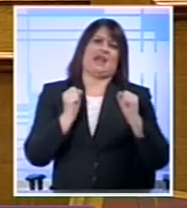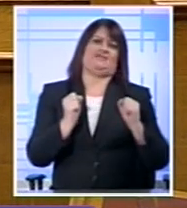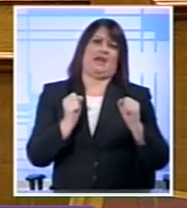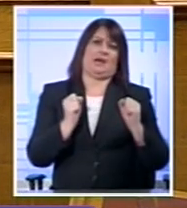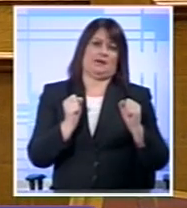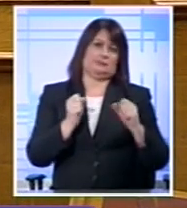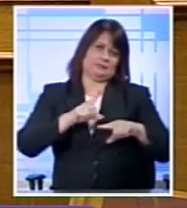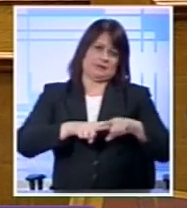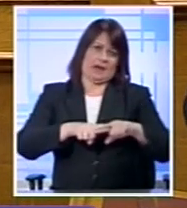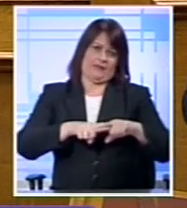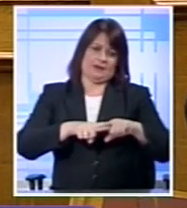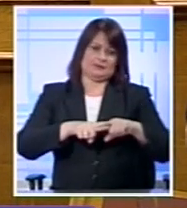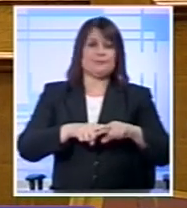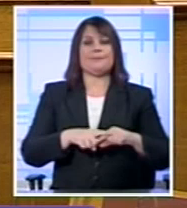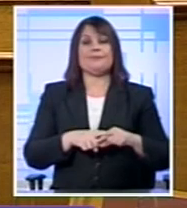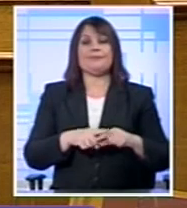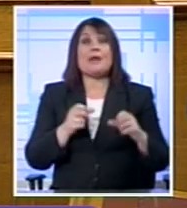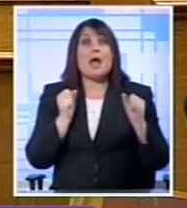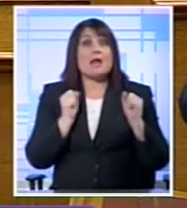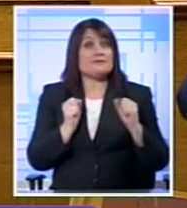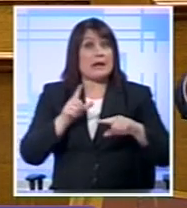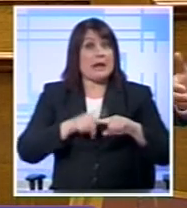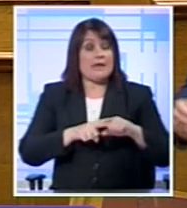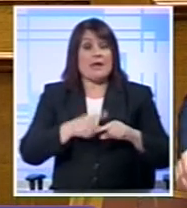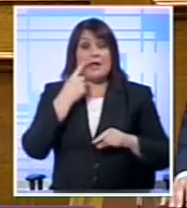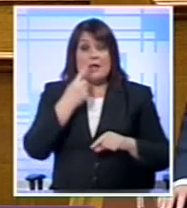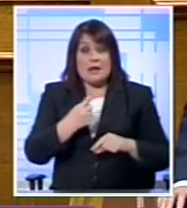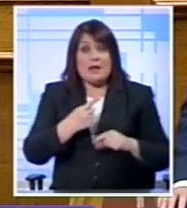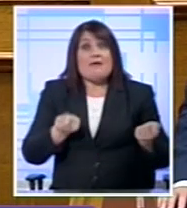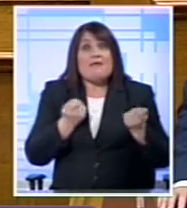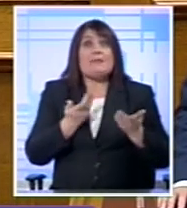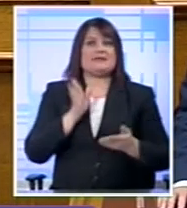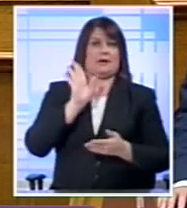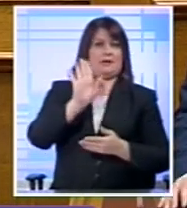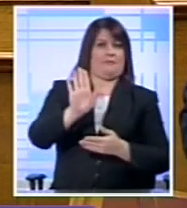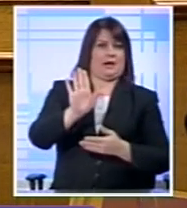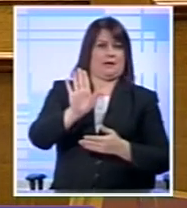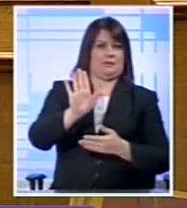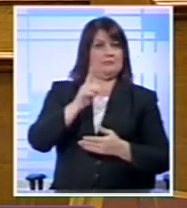Για την ασφάλεια της χώρας Που βλέπετε τις εξελίξεις Που έχουμε στη γειτονιά μας